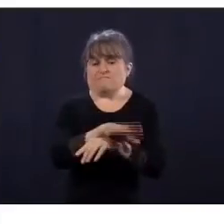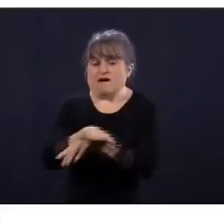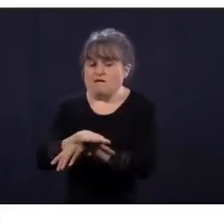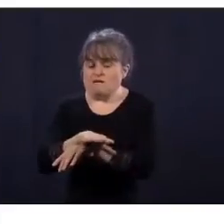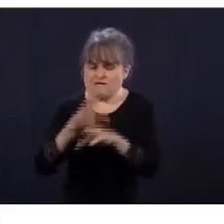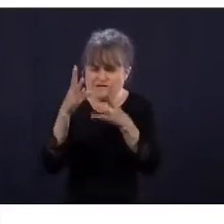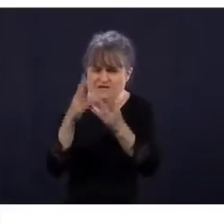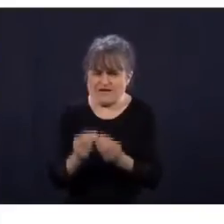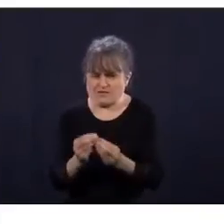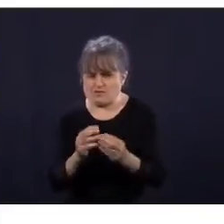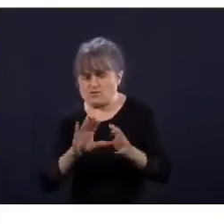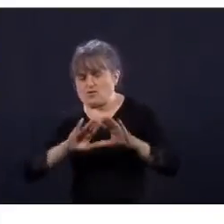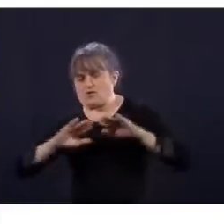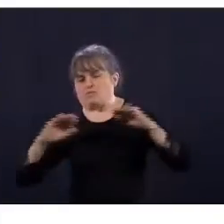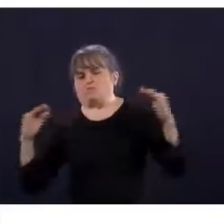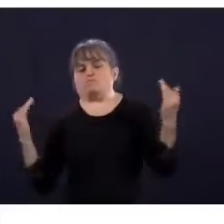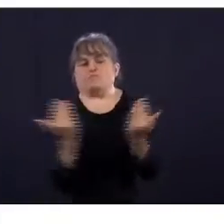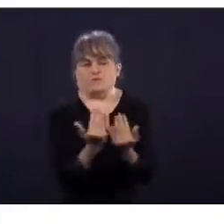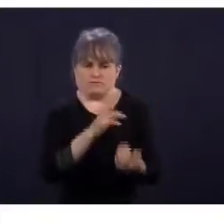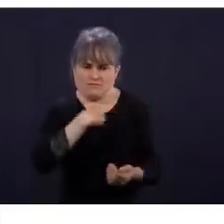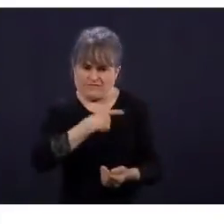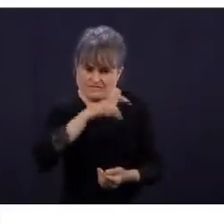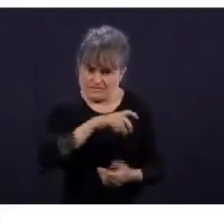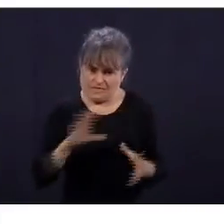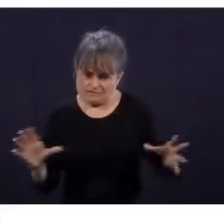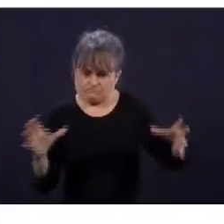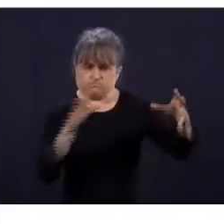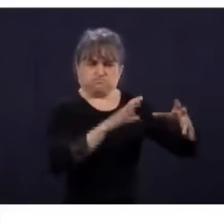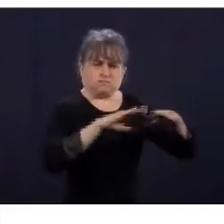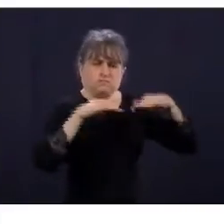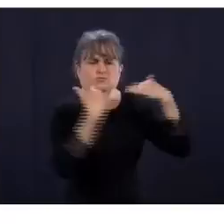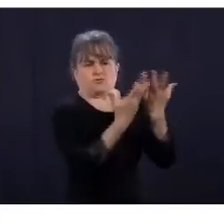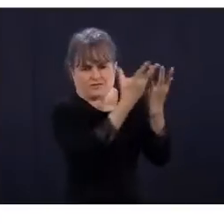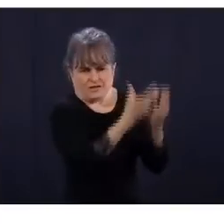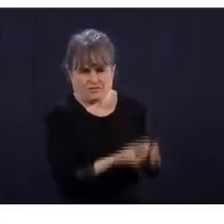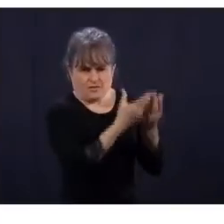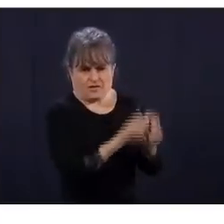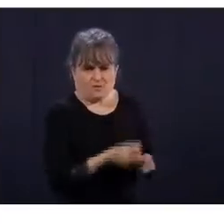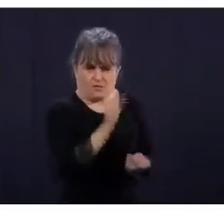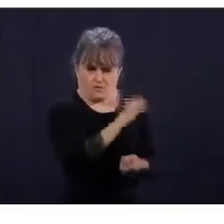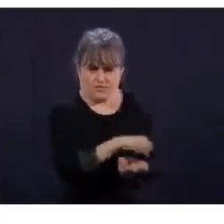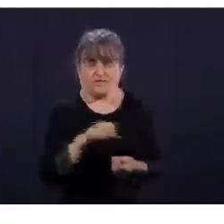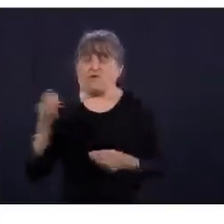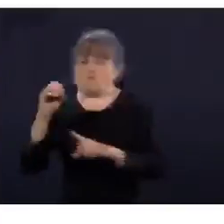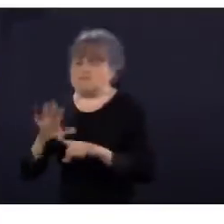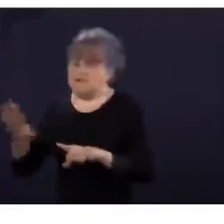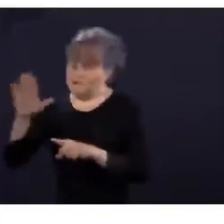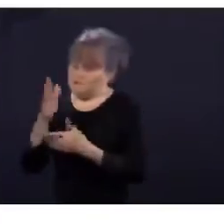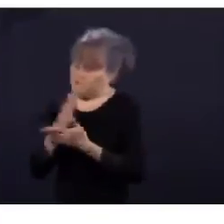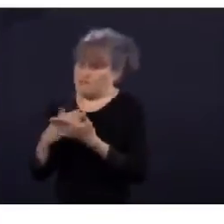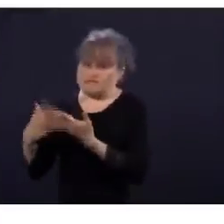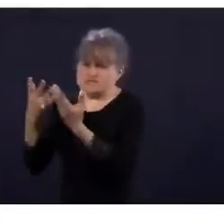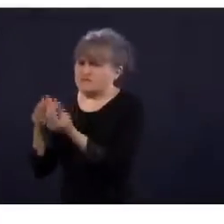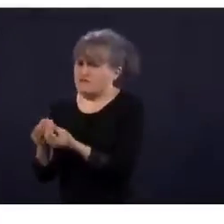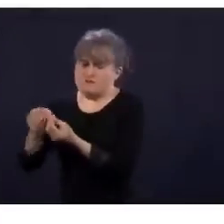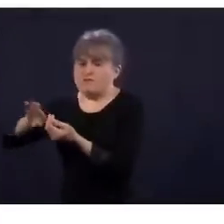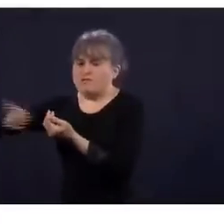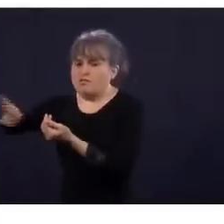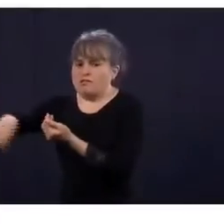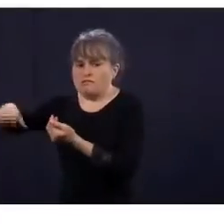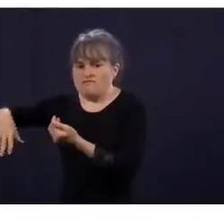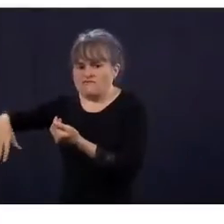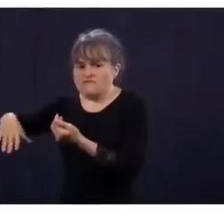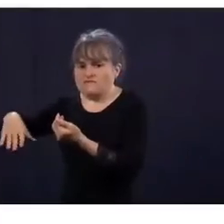les cas. Donc, ça dépend du nombre de tests. On fait beaucoup, beaucoup plus de tests qu'en Ontario.